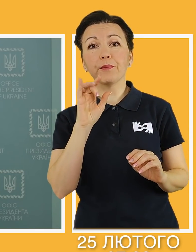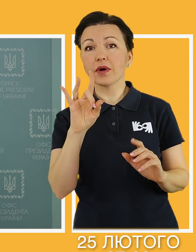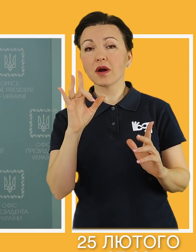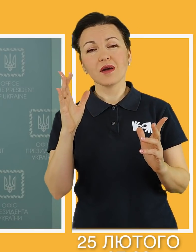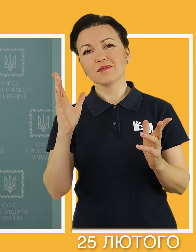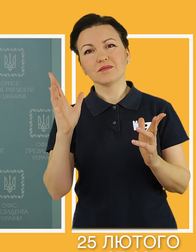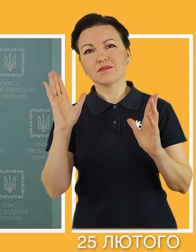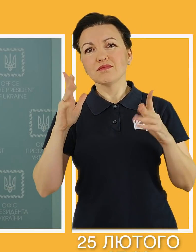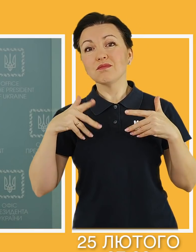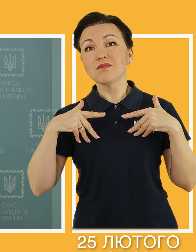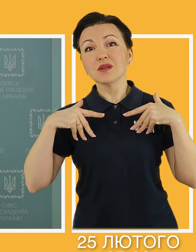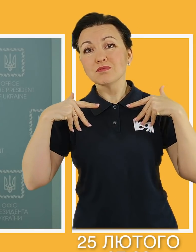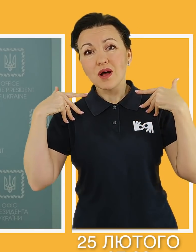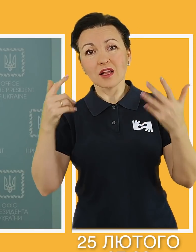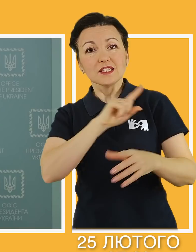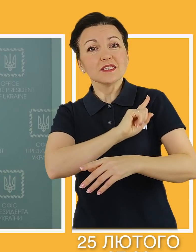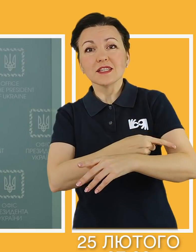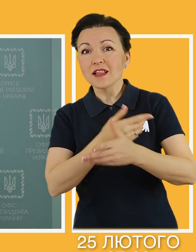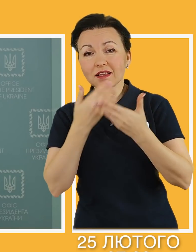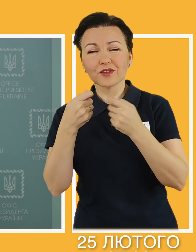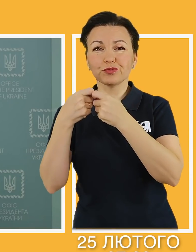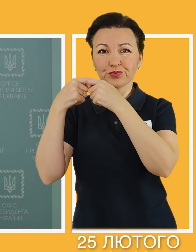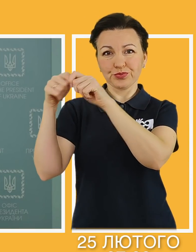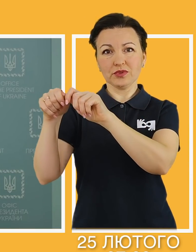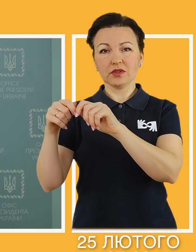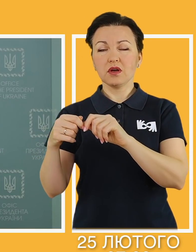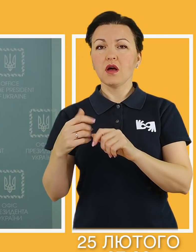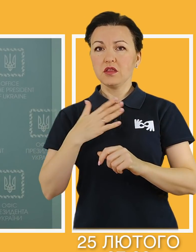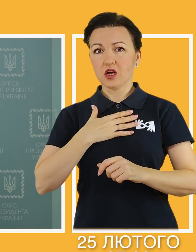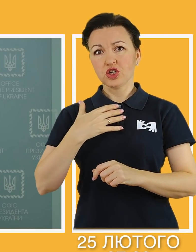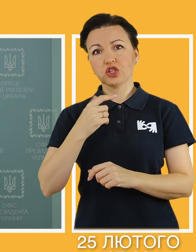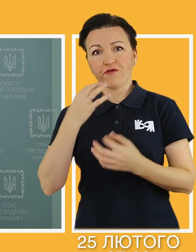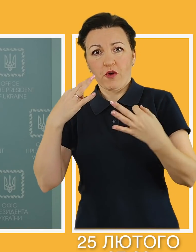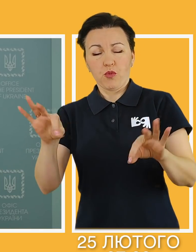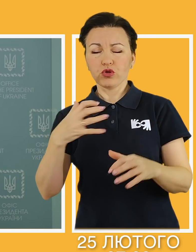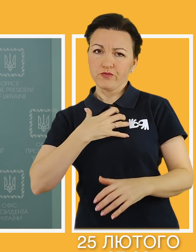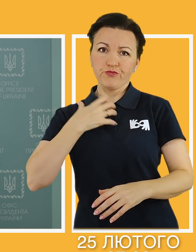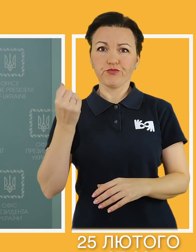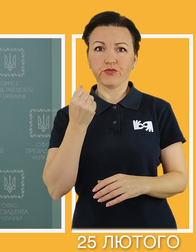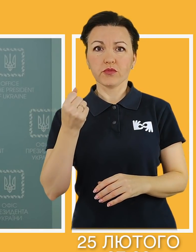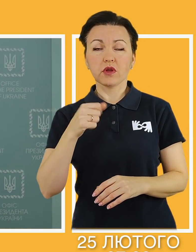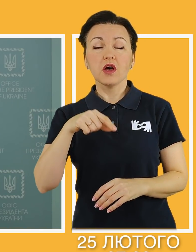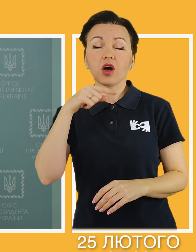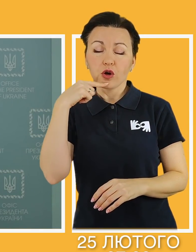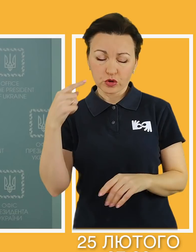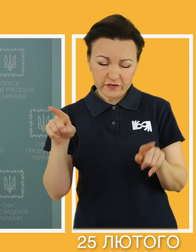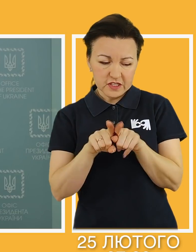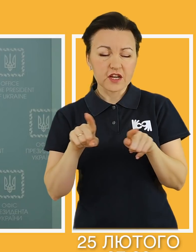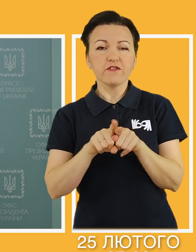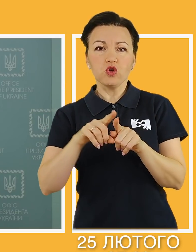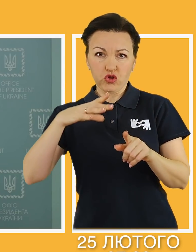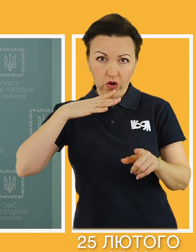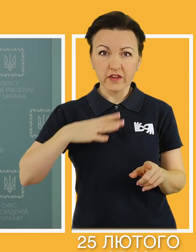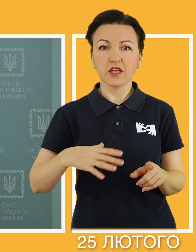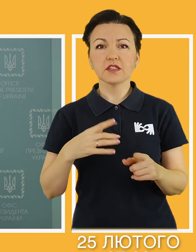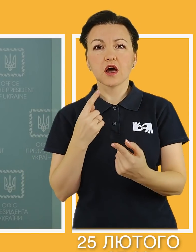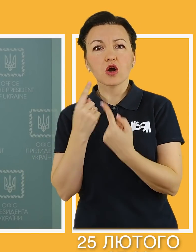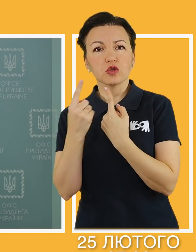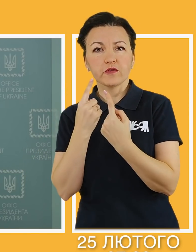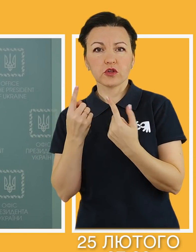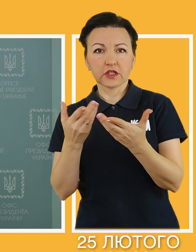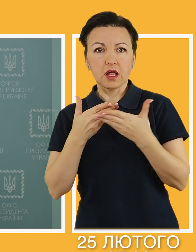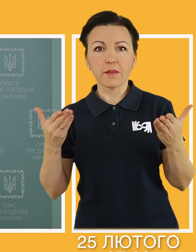проти нашої свободи. Росії все одно доведеться рано чи пізно говорити з нами,